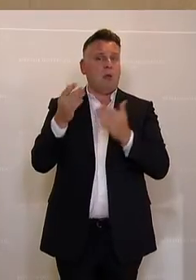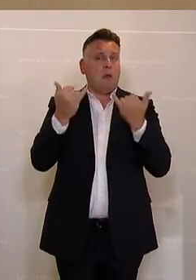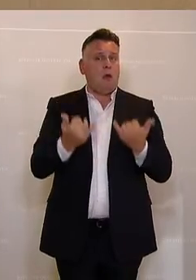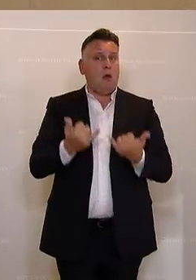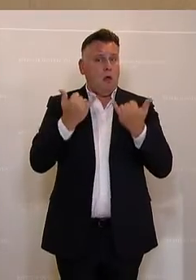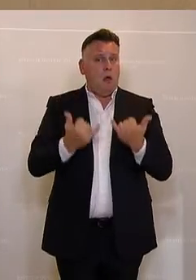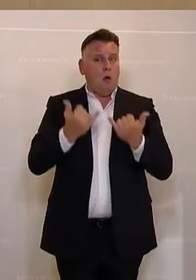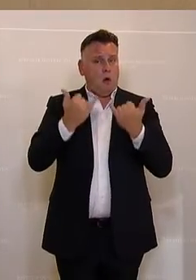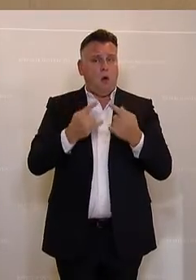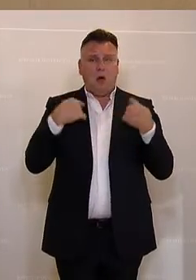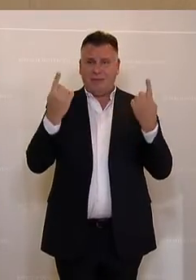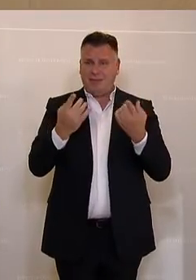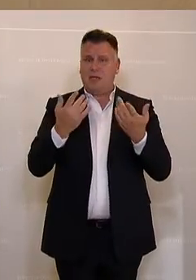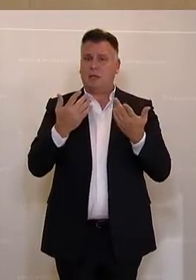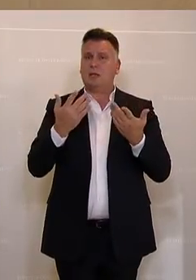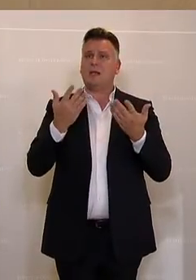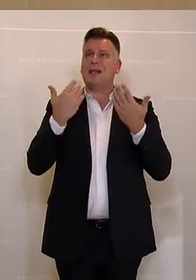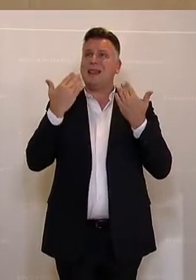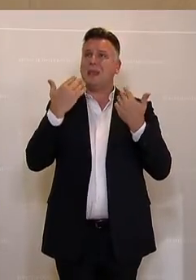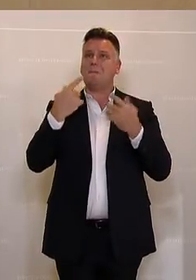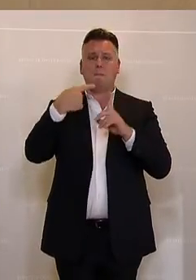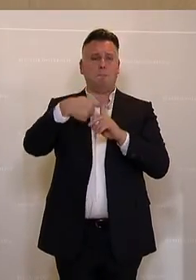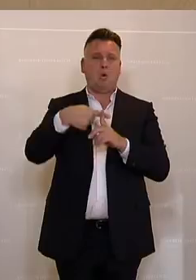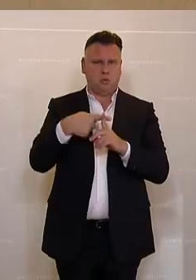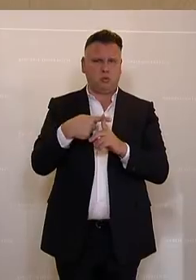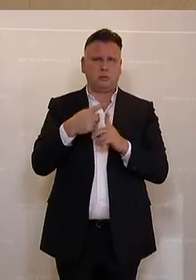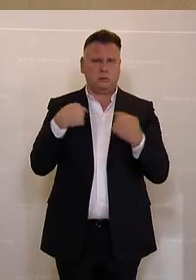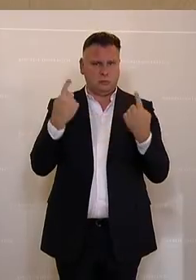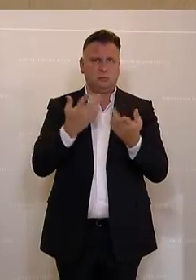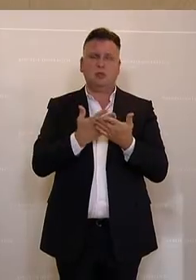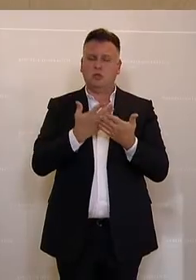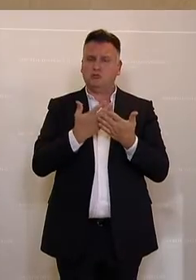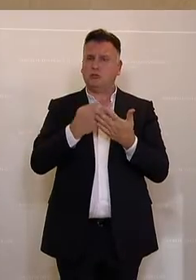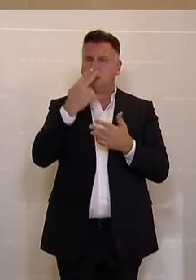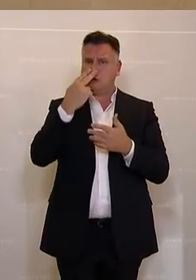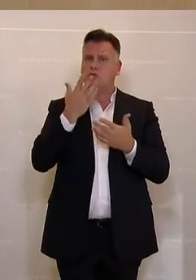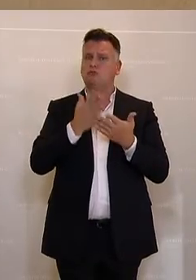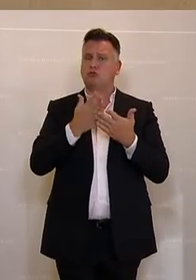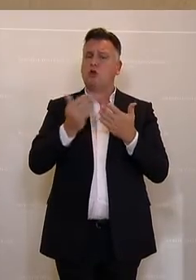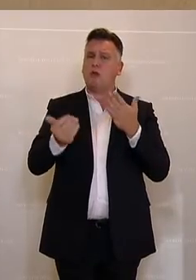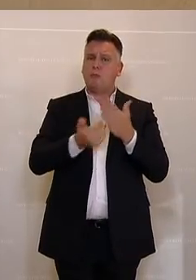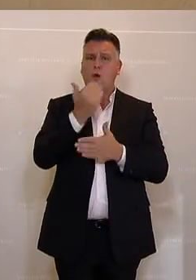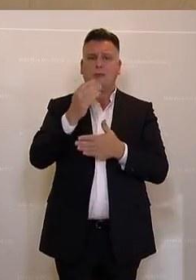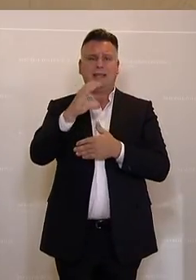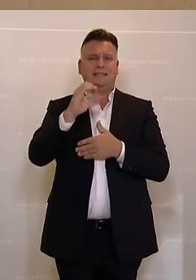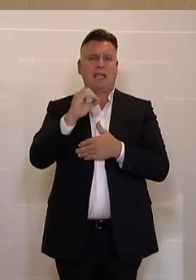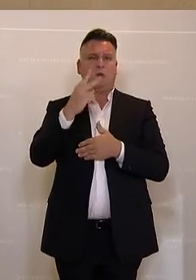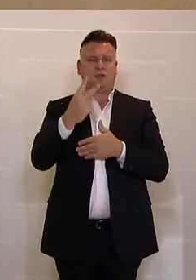diskutierten Klimabonus einen sehr ausgewogenen Einstieg in das neue CO2